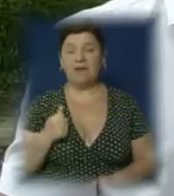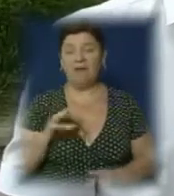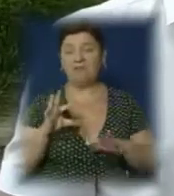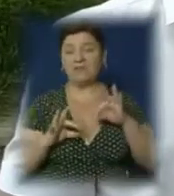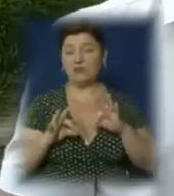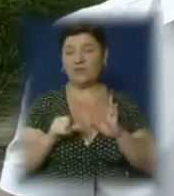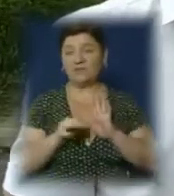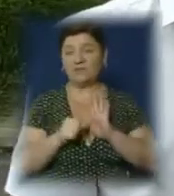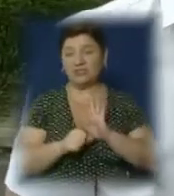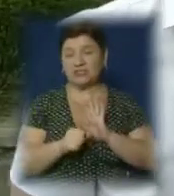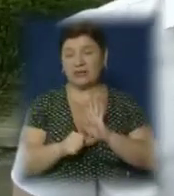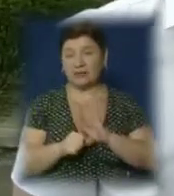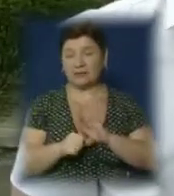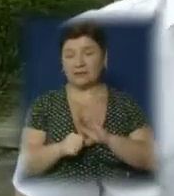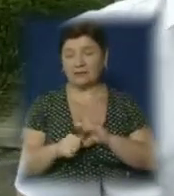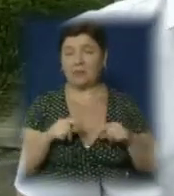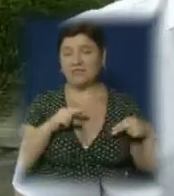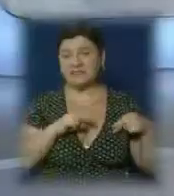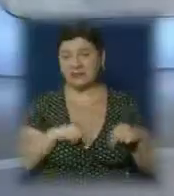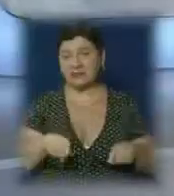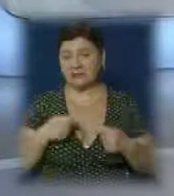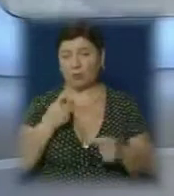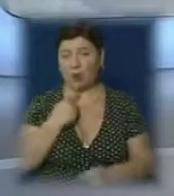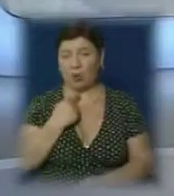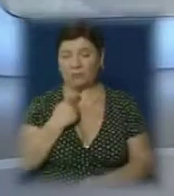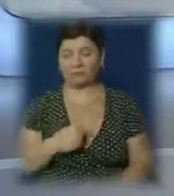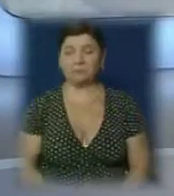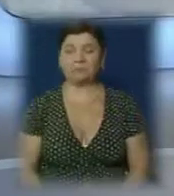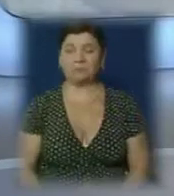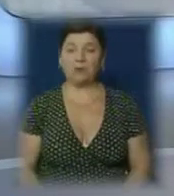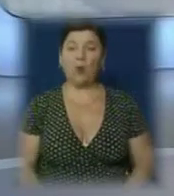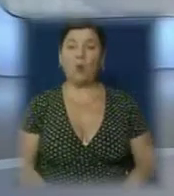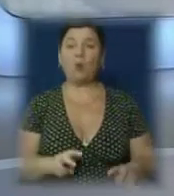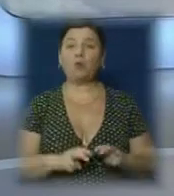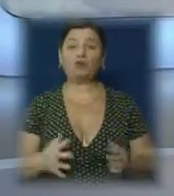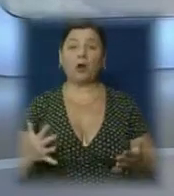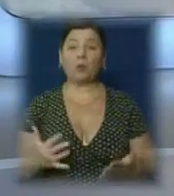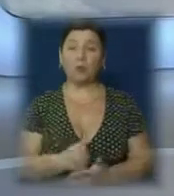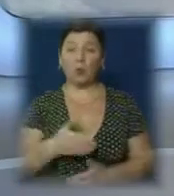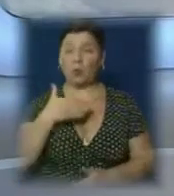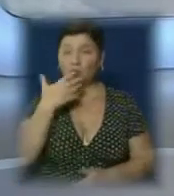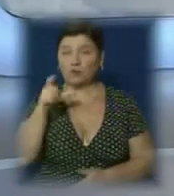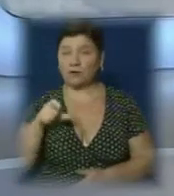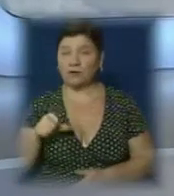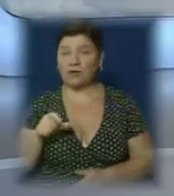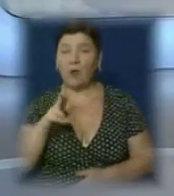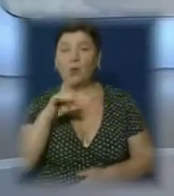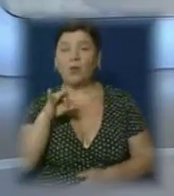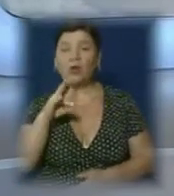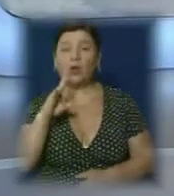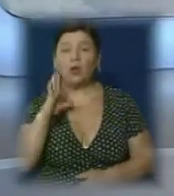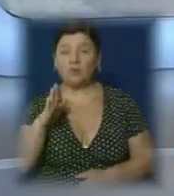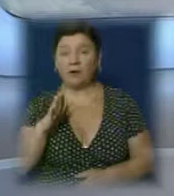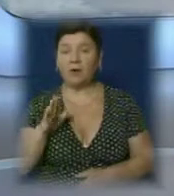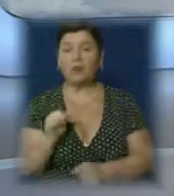працівників Чопської митниці здадуть кров. У пошуках порятунку. Уж родець В'ячеслав Куліков понад 10